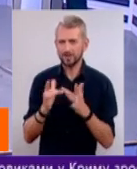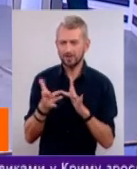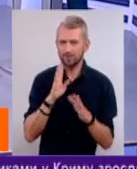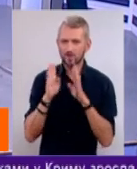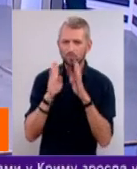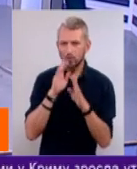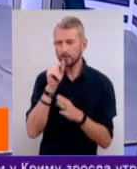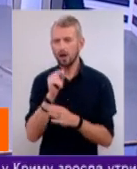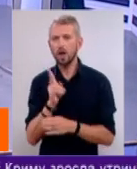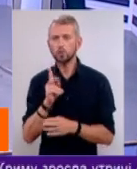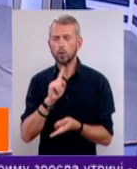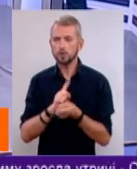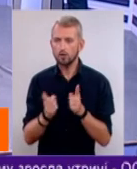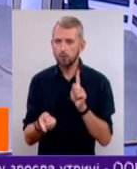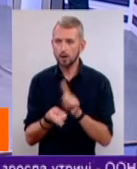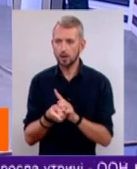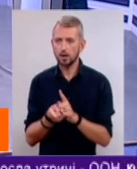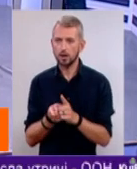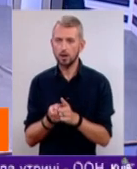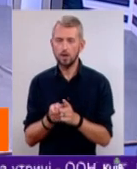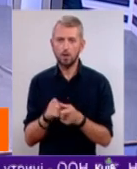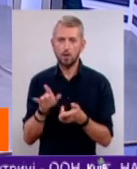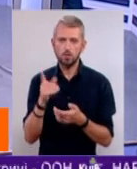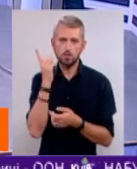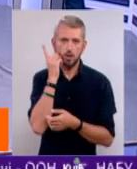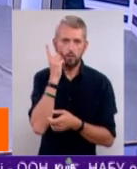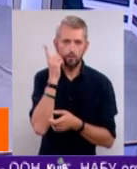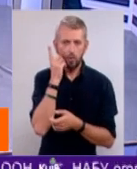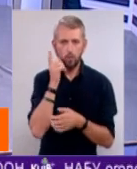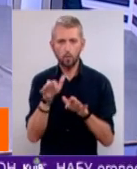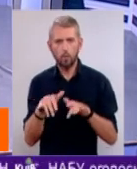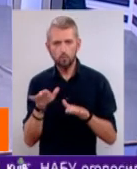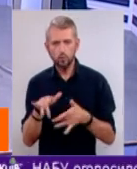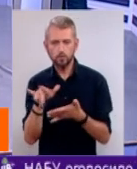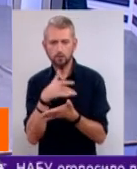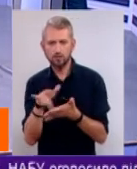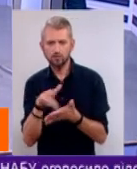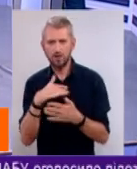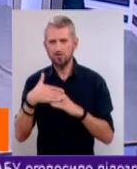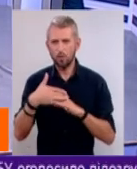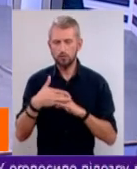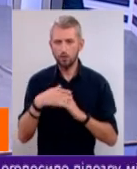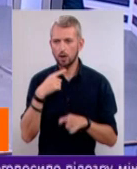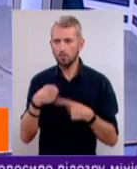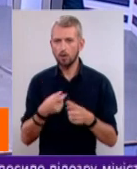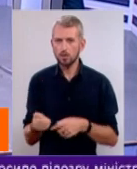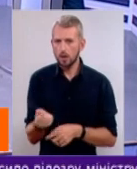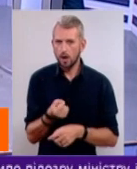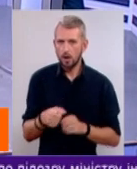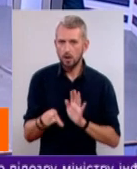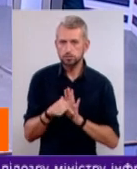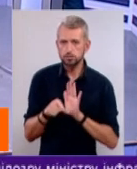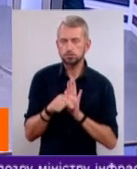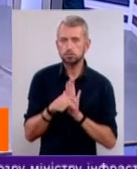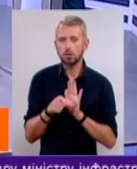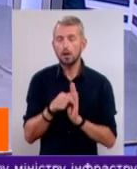навпаки, телефон або ж інший гаджет, комп'ютер, ноутбук, планшет постійно з собою і будь-яке